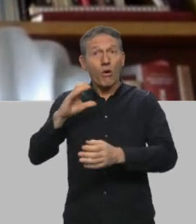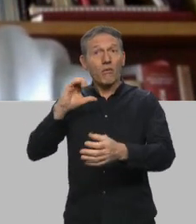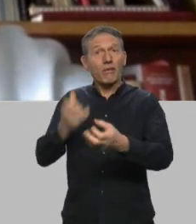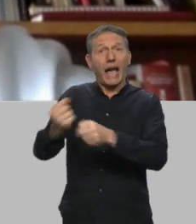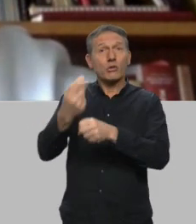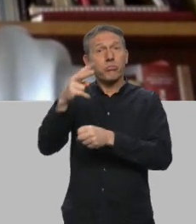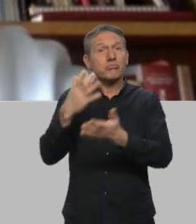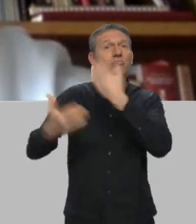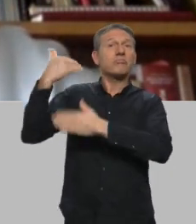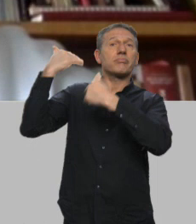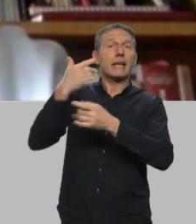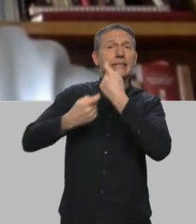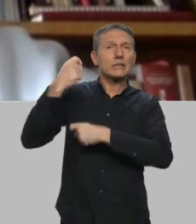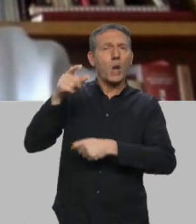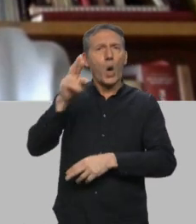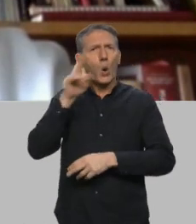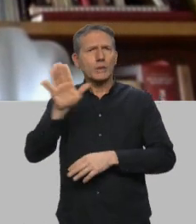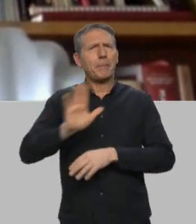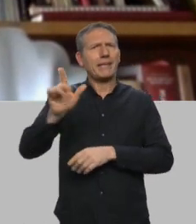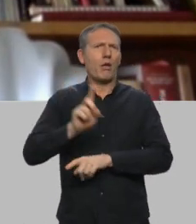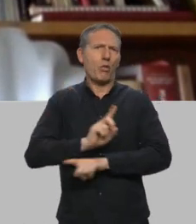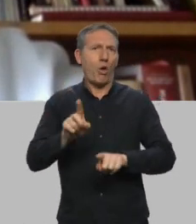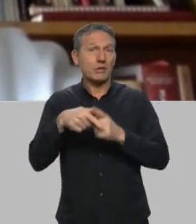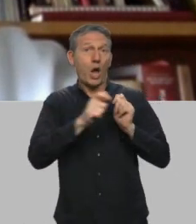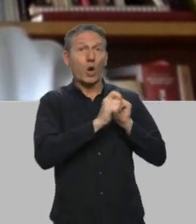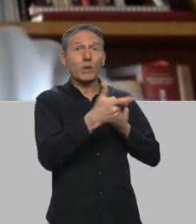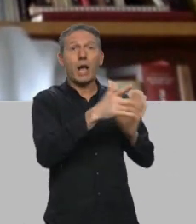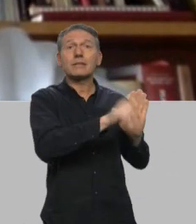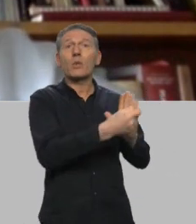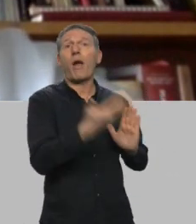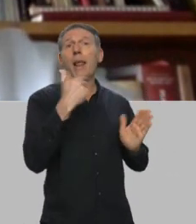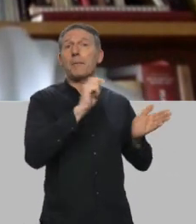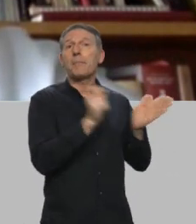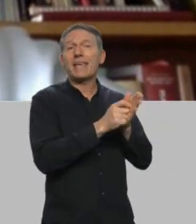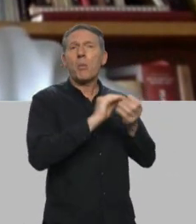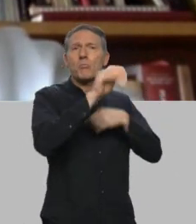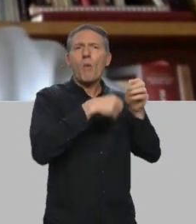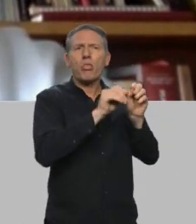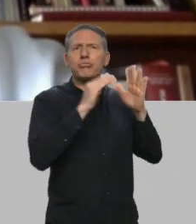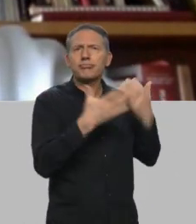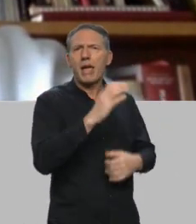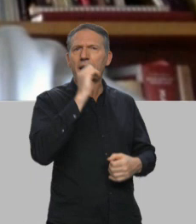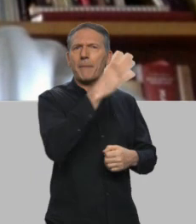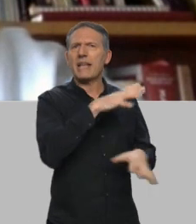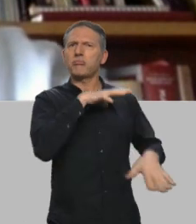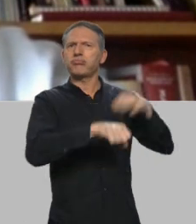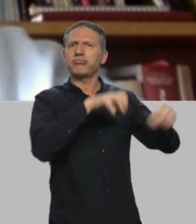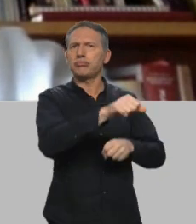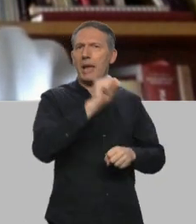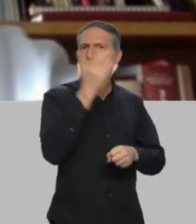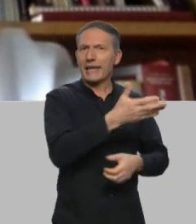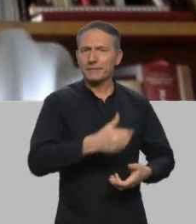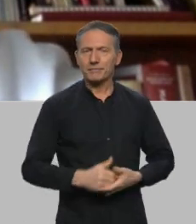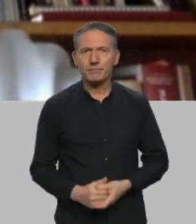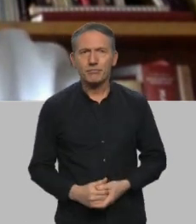une anomalie ni une création archaïque de l'histoire singulière de la Russie. C'est une conséquence naturelle du capitalisme mondial et de l